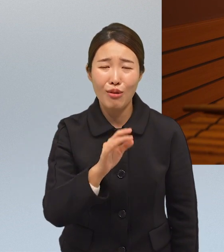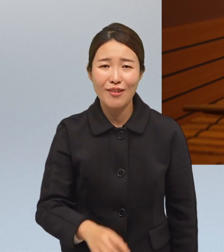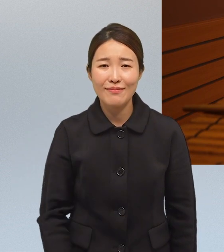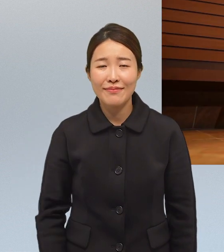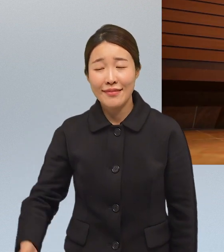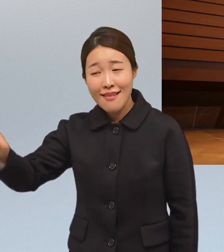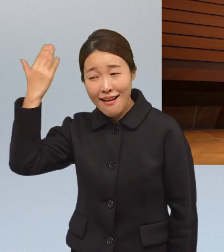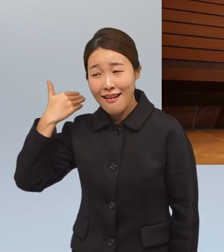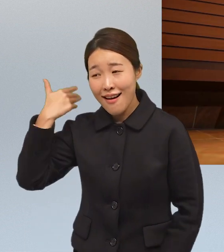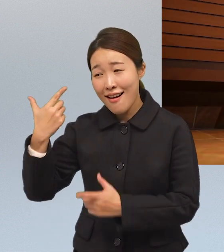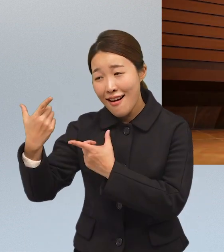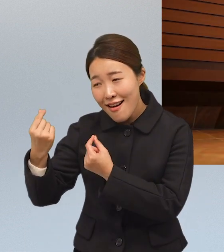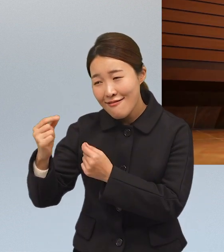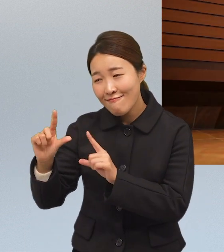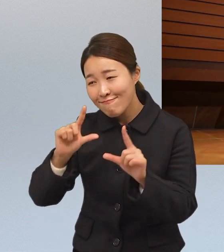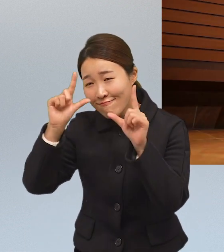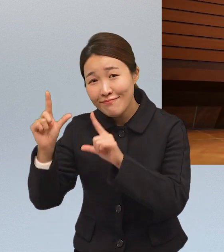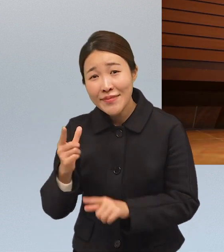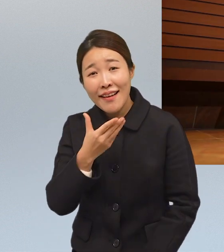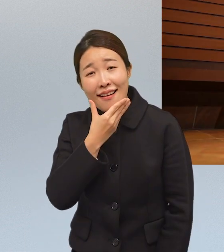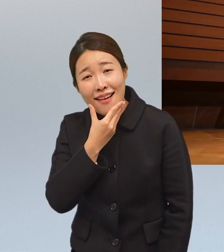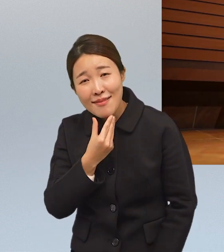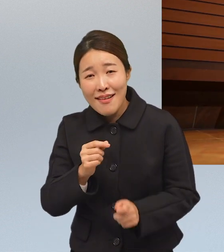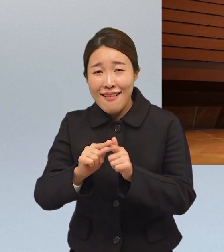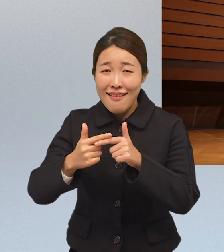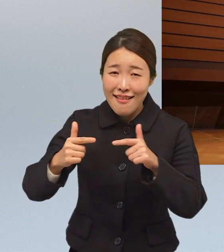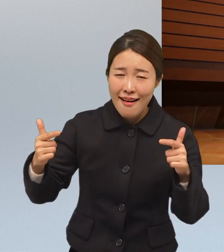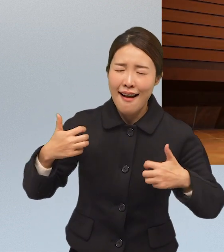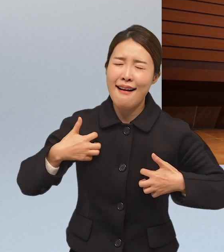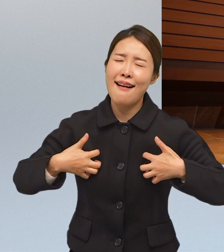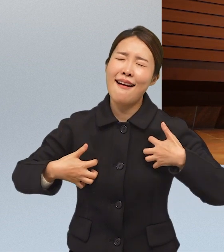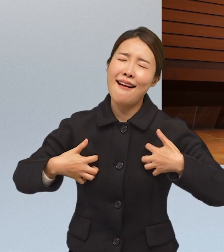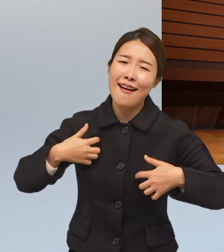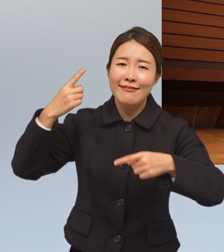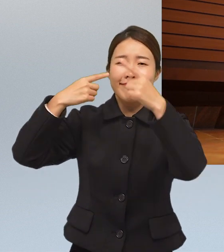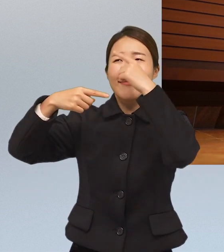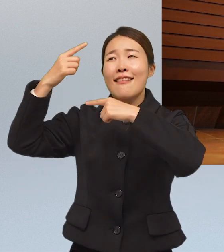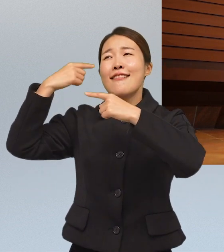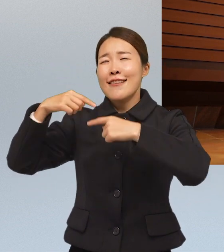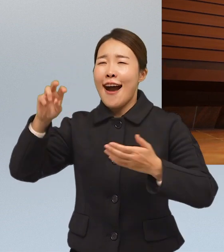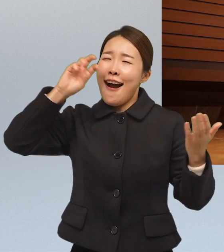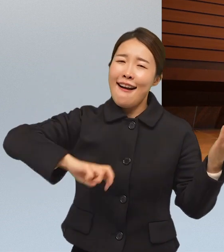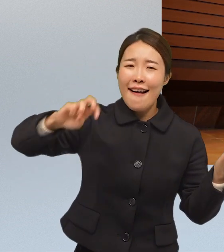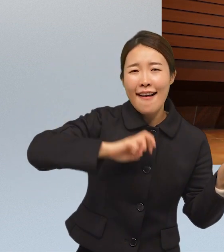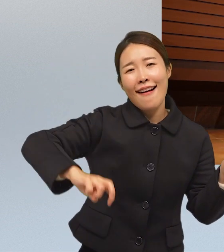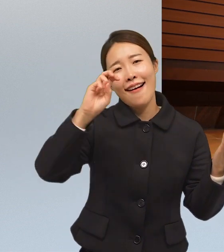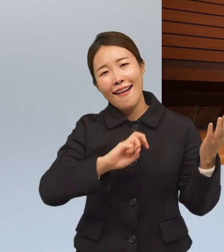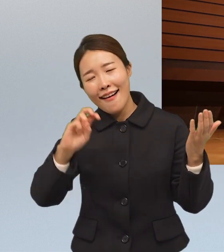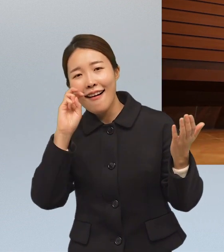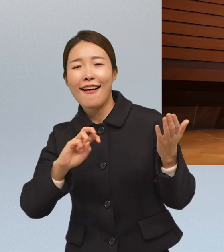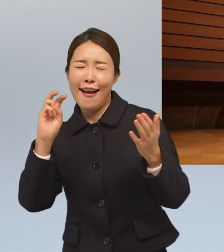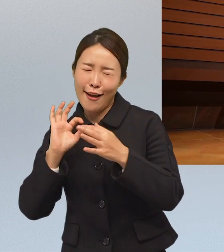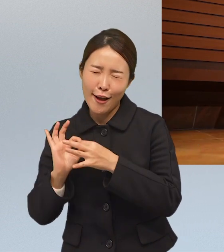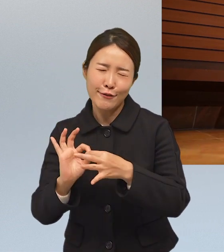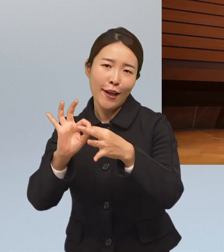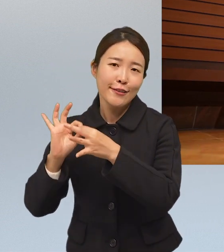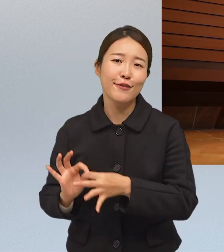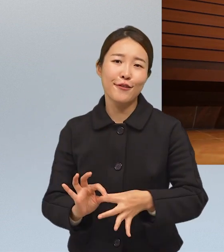나와 그래서 우리가 짚어서 우리랑 같이 잘 살아서